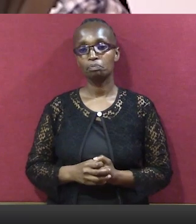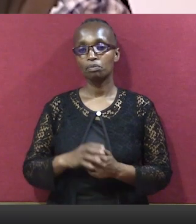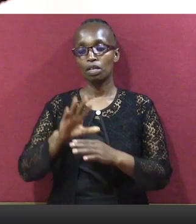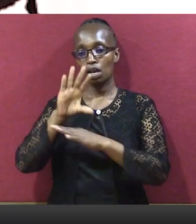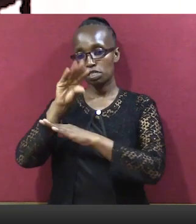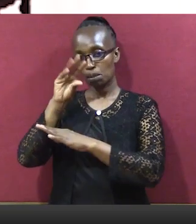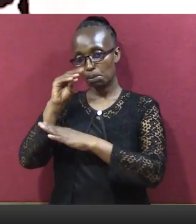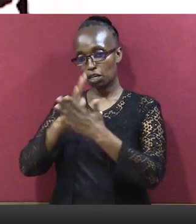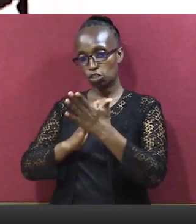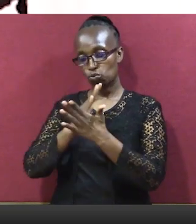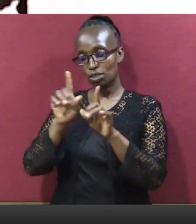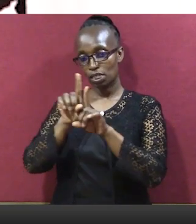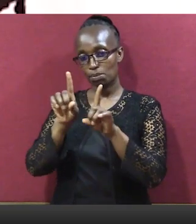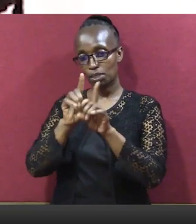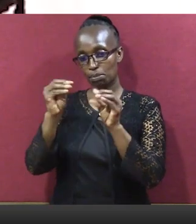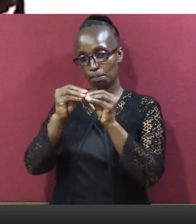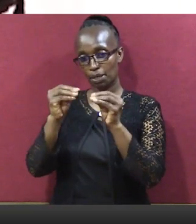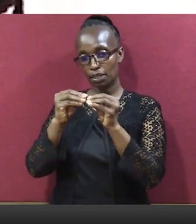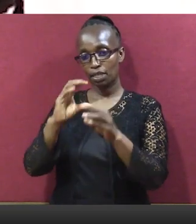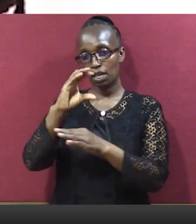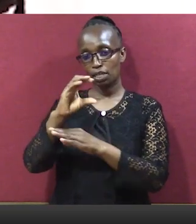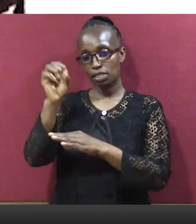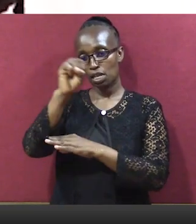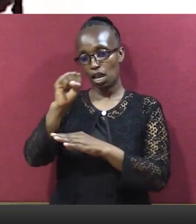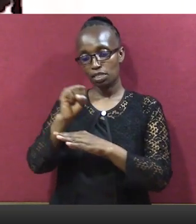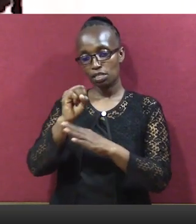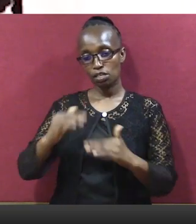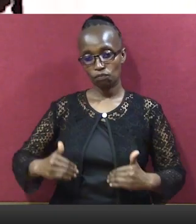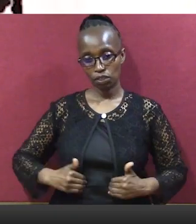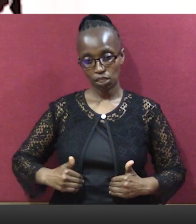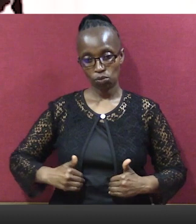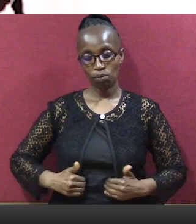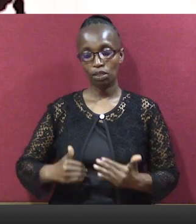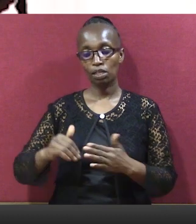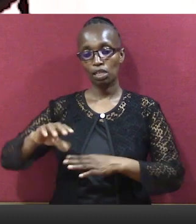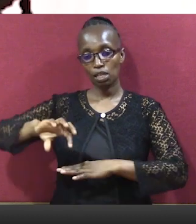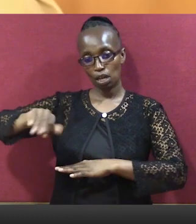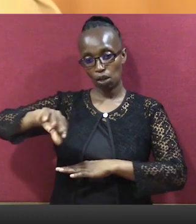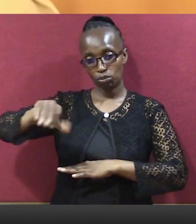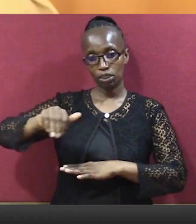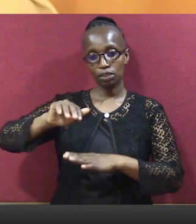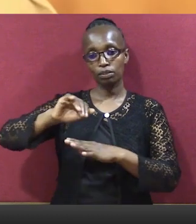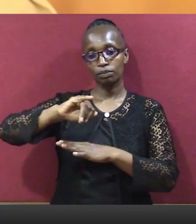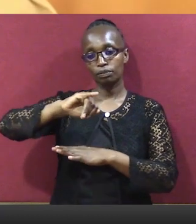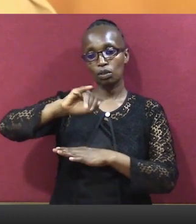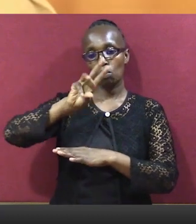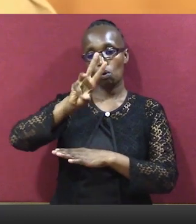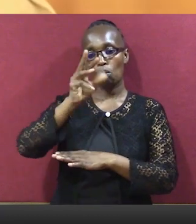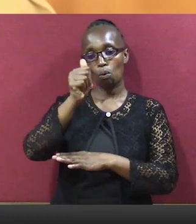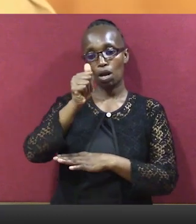Kizungumza katika hafla iyo waziri wa vijana, jinzia na uduma za kijamii katika kaunti iyo Jen Waroga